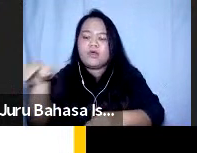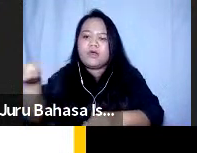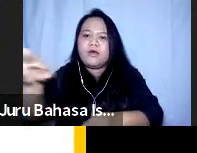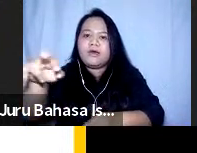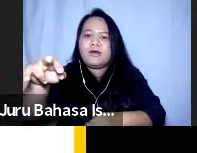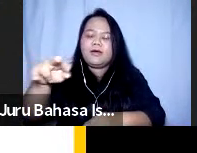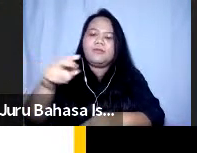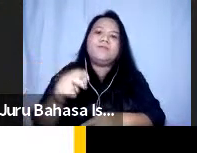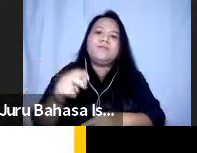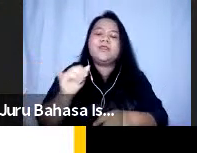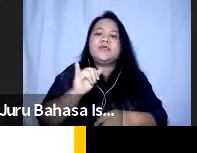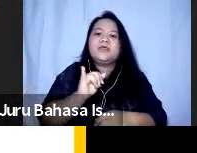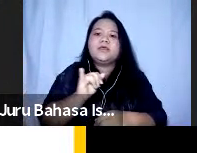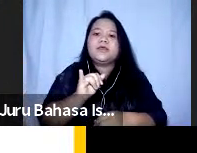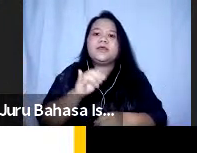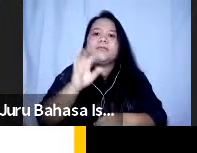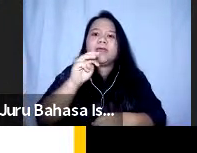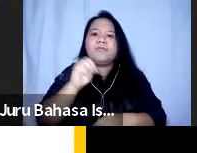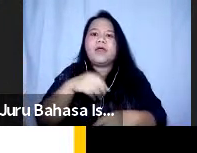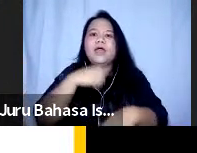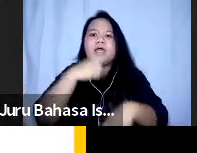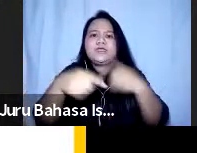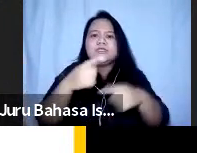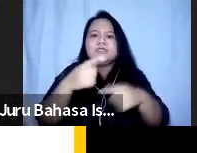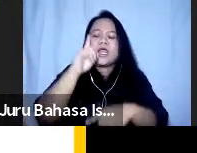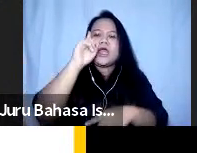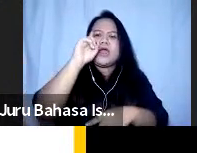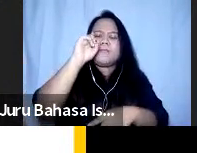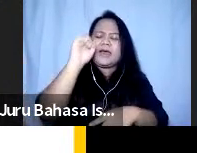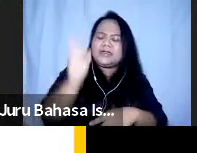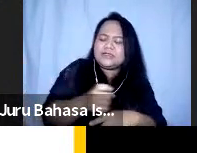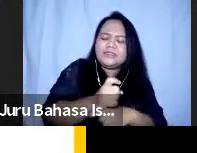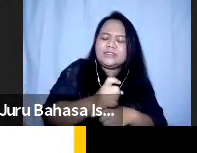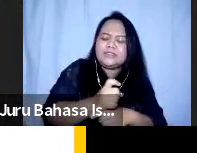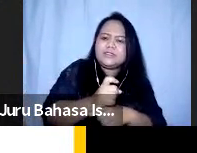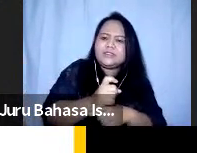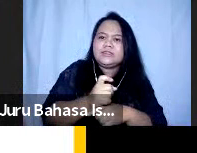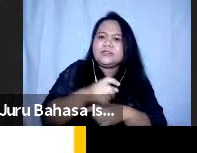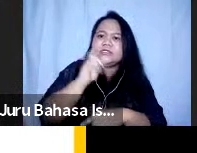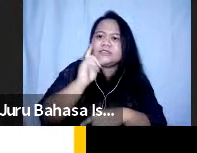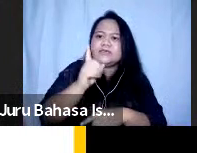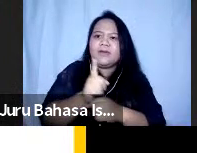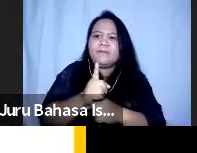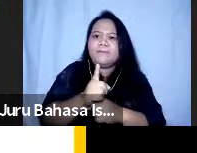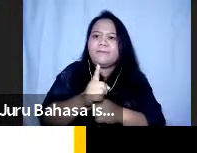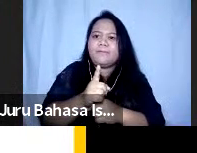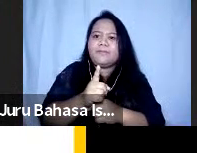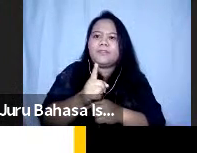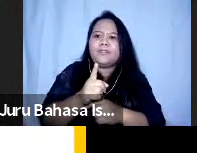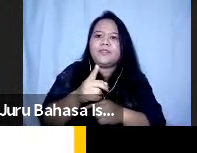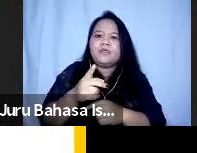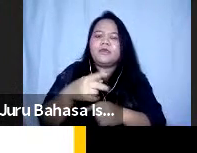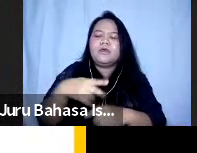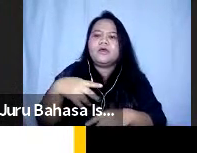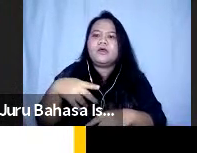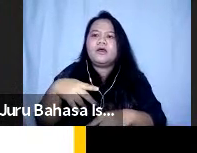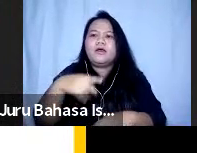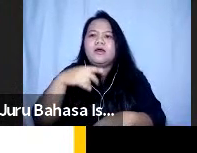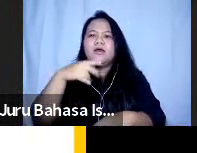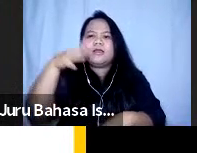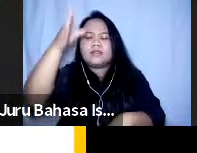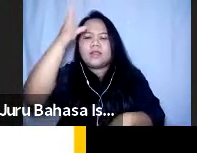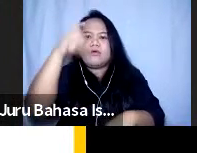jadi memang cerita itu harus dipastikan karena mereka memaknai dari cerita kita itu